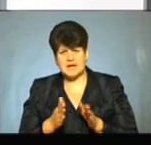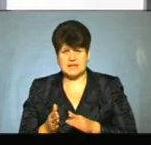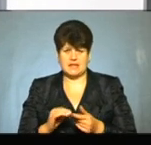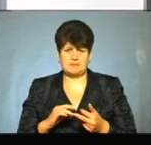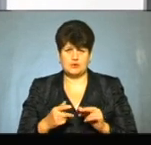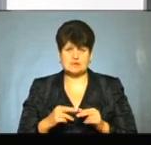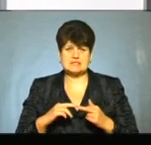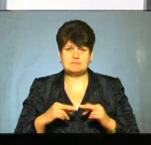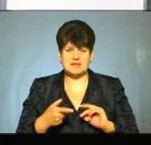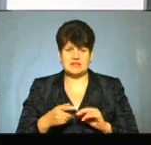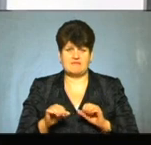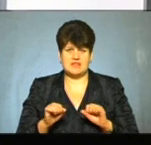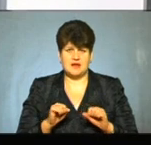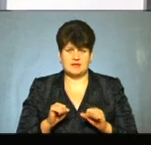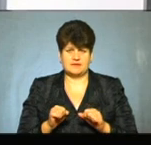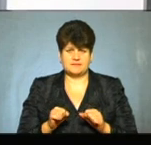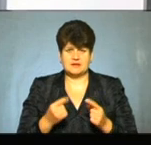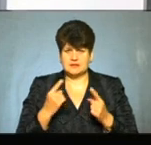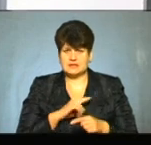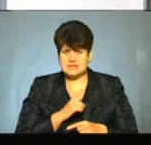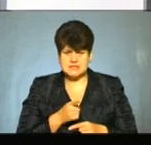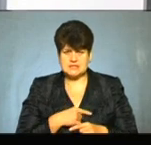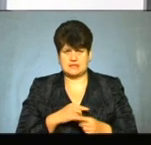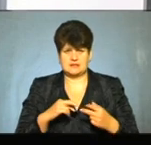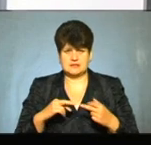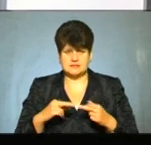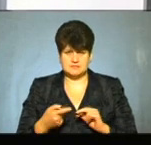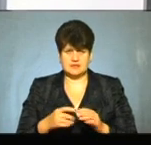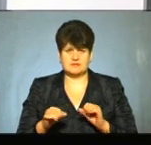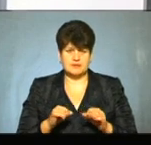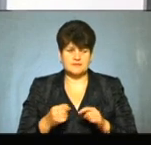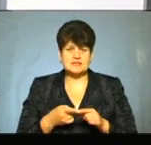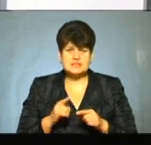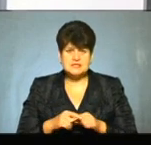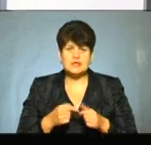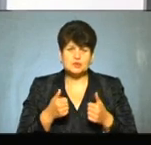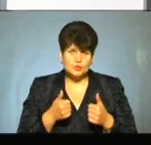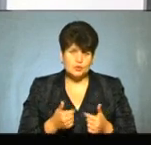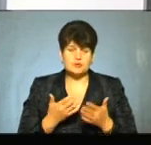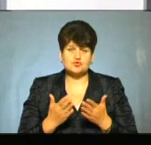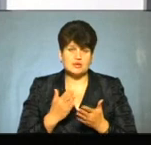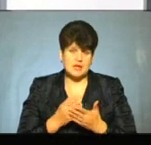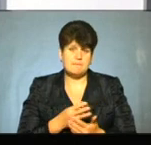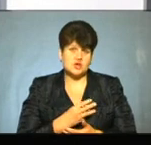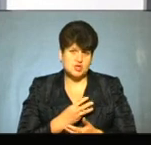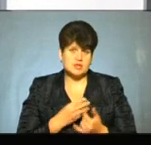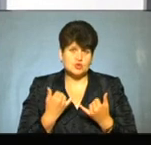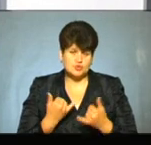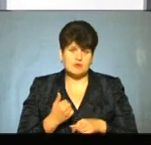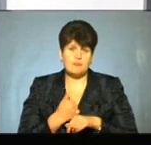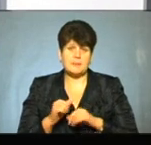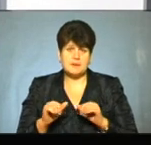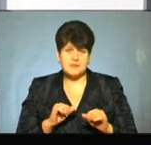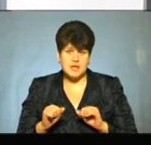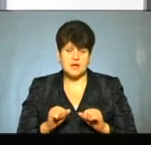зміни влади. Так, проте, навіть, різкі зміни період з різними владами. Позачові парламентські вибори. Це добре. Якщо є бажання сьогодні прем